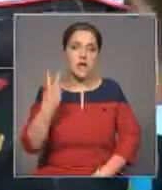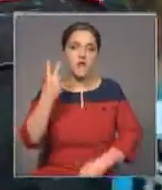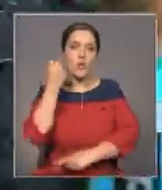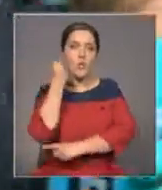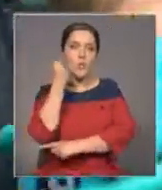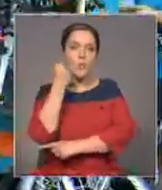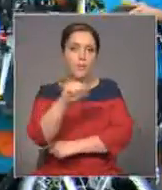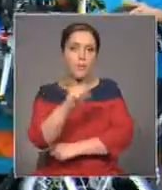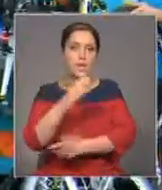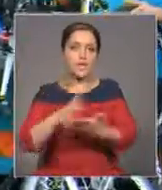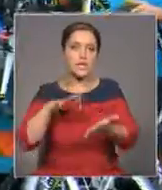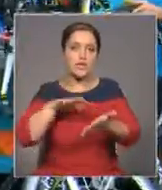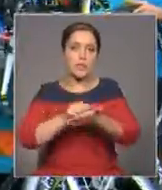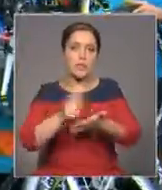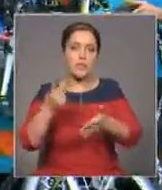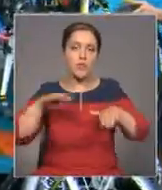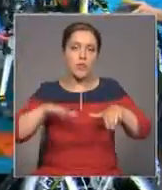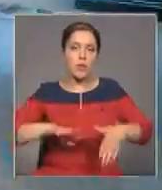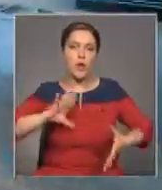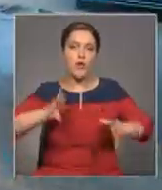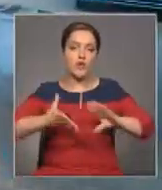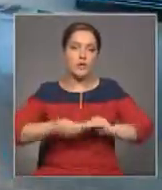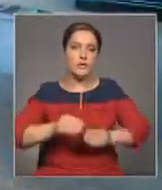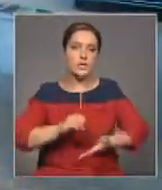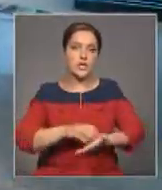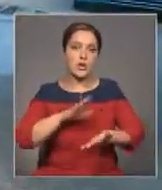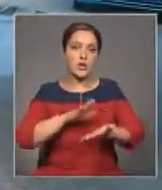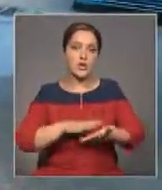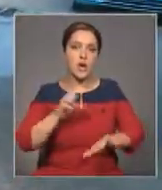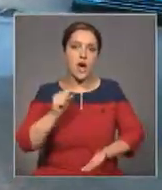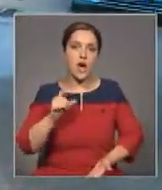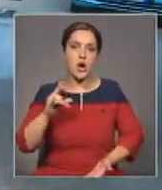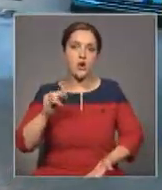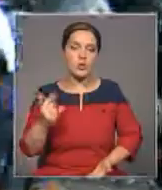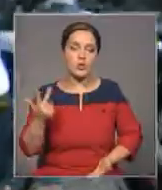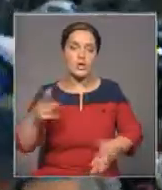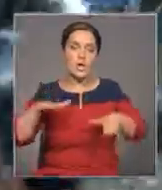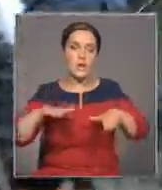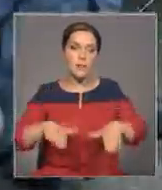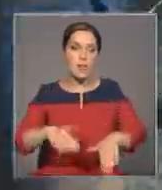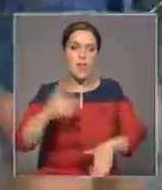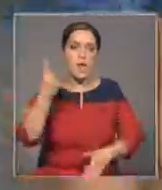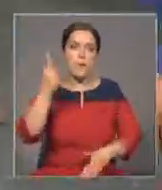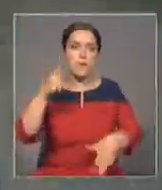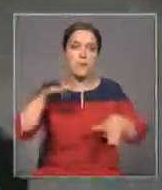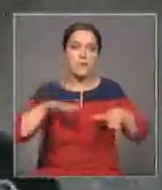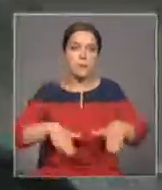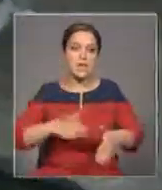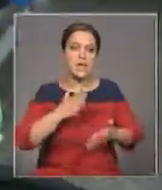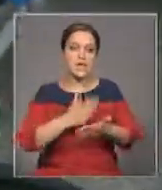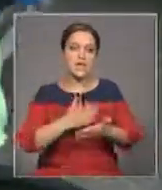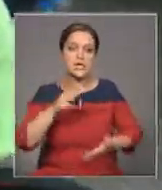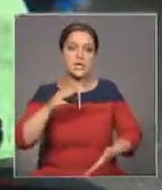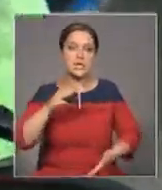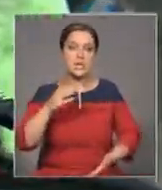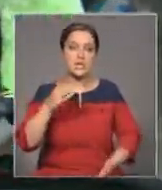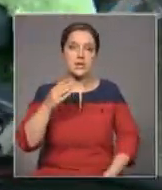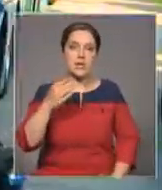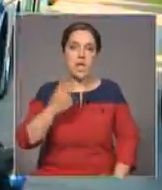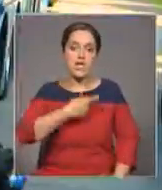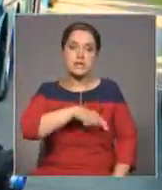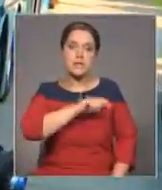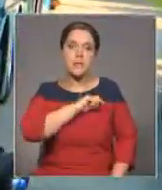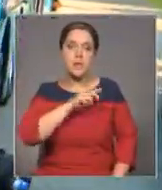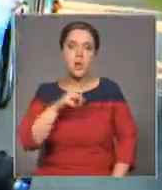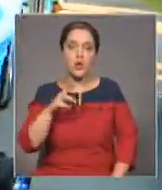испанец занимает второе место в общем зачете. Ару на третьей строчке. А Пальма первенства принадлежит капитану Тинькофф Сакса, испанцу